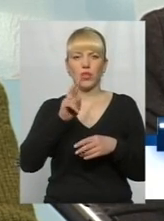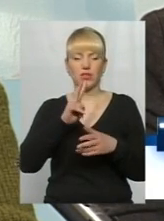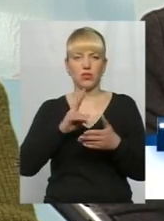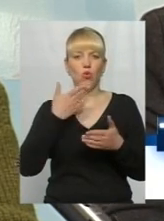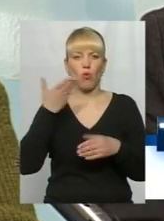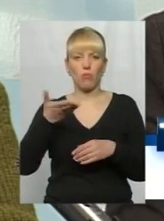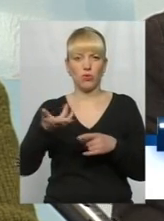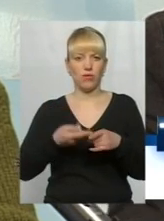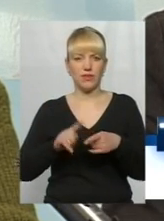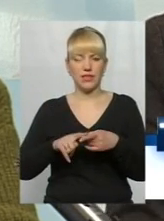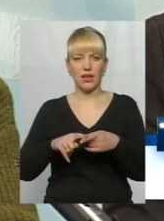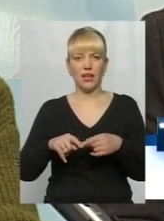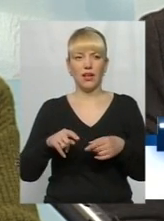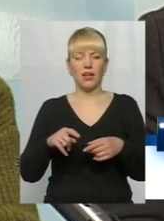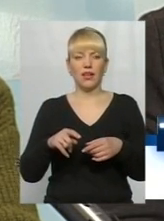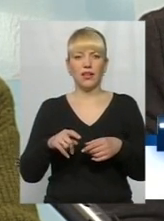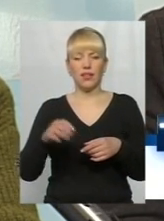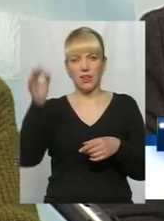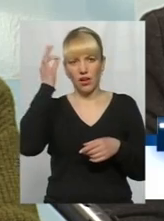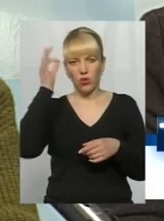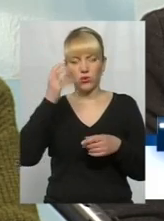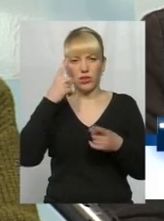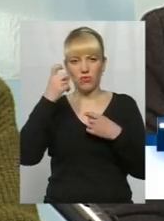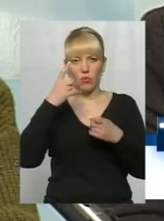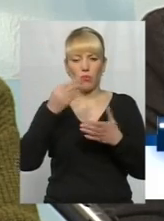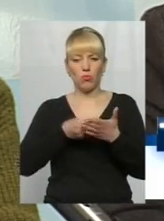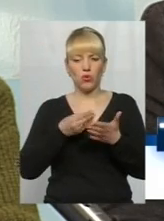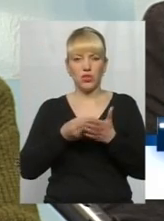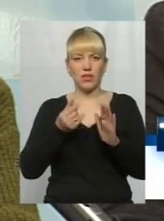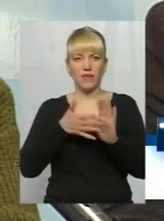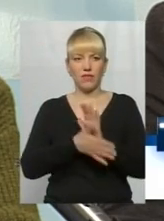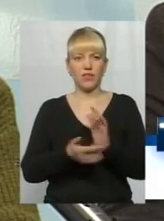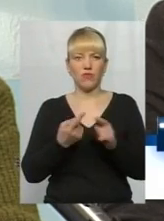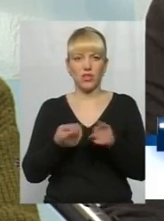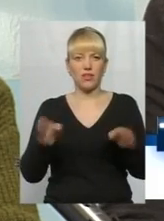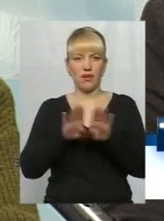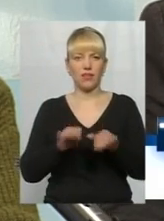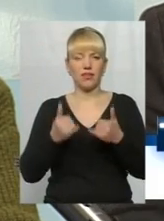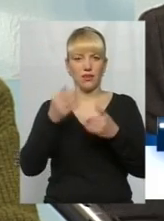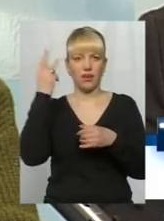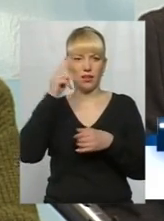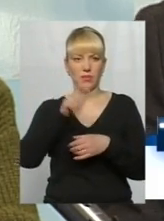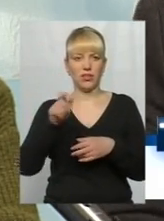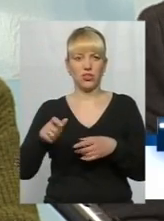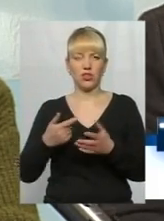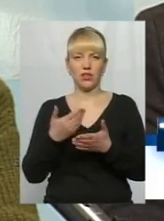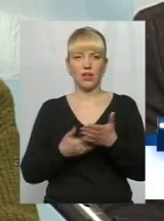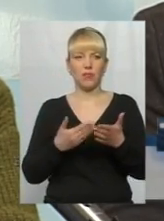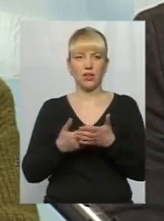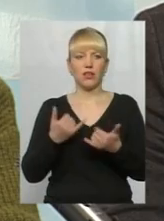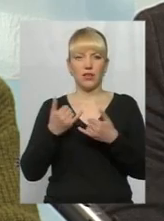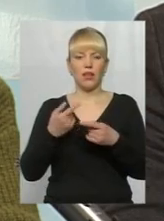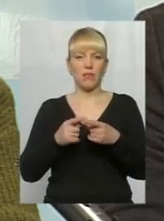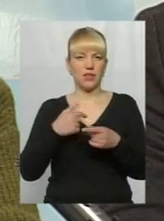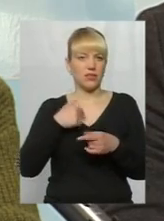перше джерело. Нагадуємо, інформація про бюджетні витрати закрита для хмельничан. Ну, наприклад, для мене це